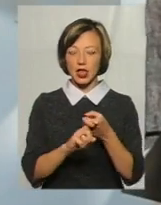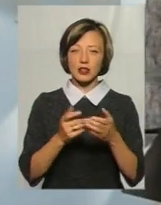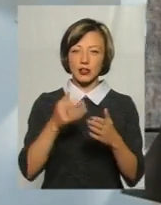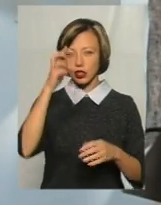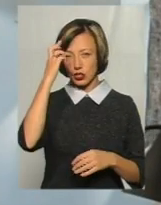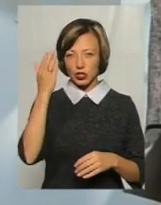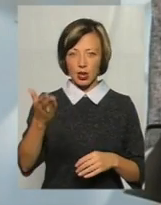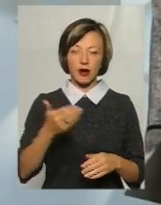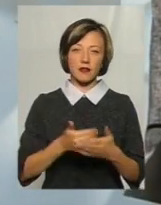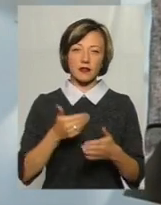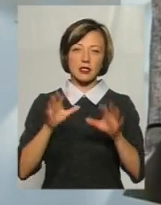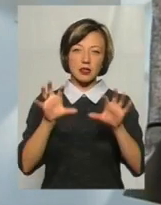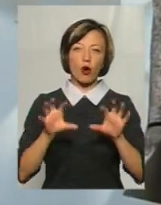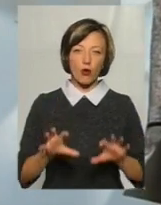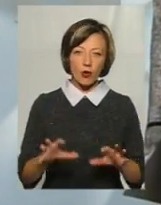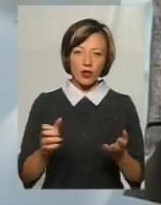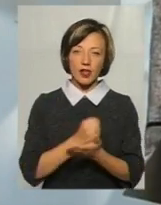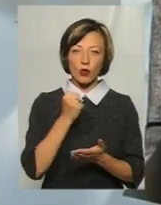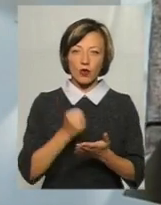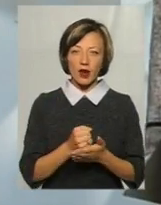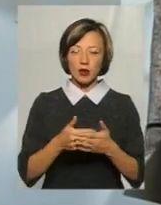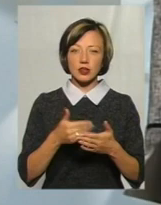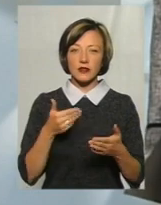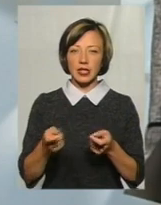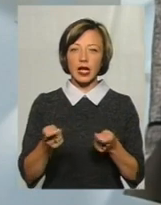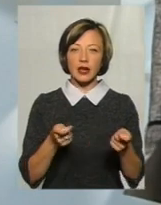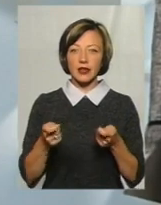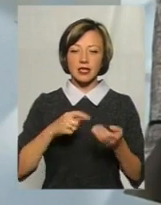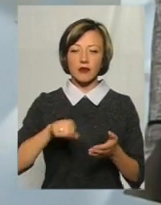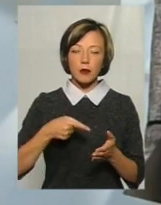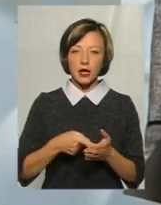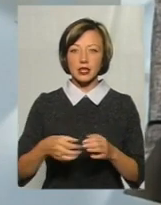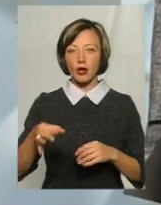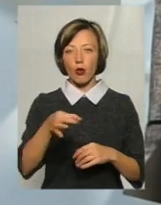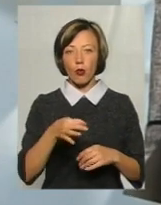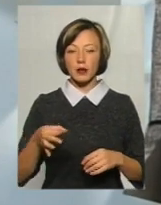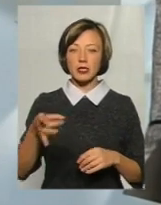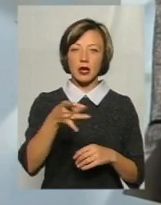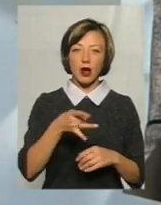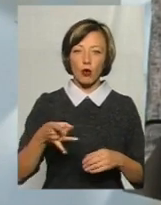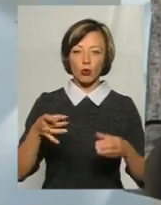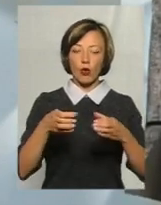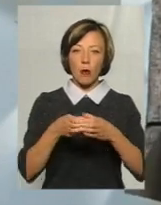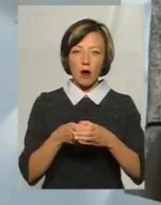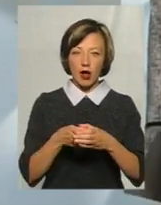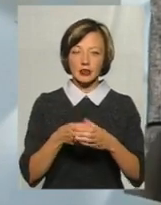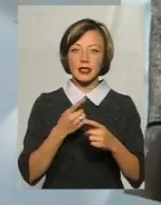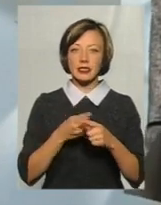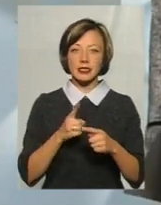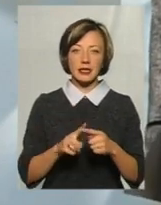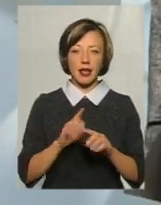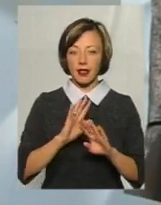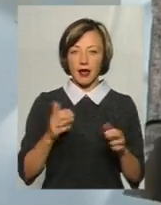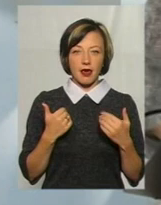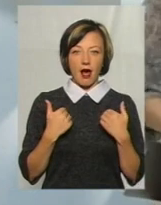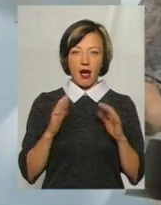держави, від законів, які ухвалюються, від керівництва міста, області, району, громади. Це не я,